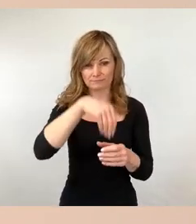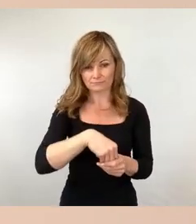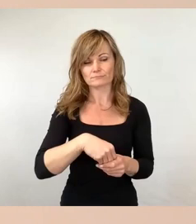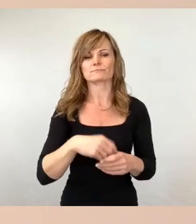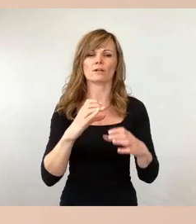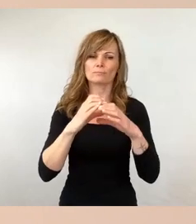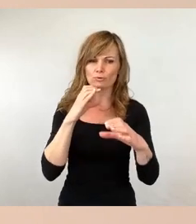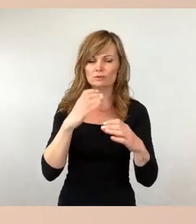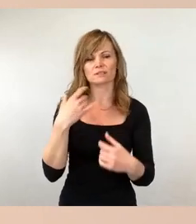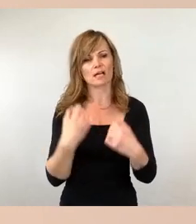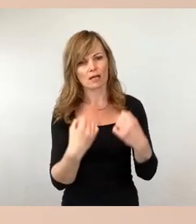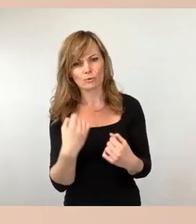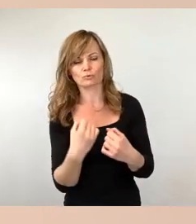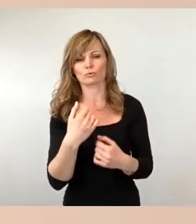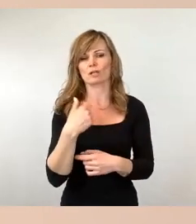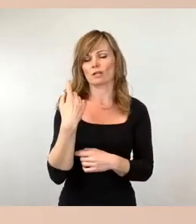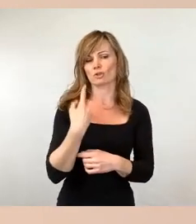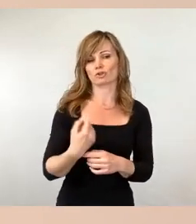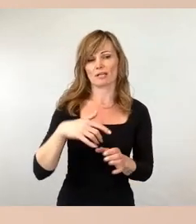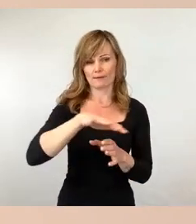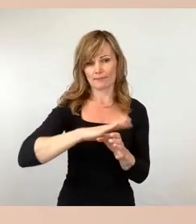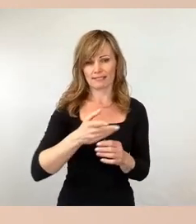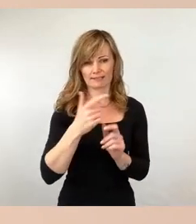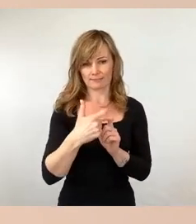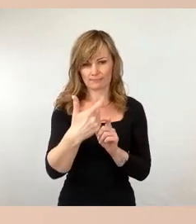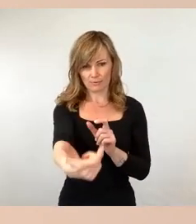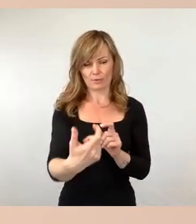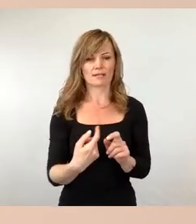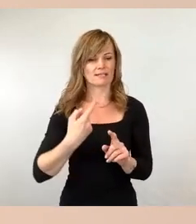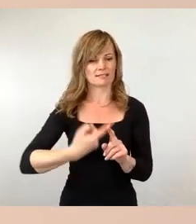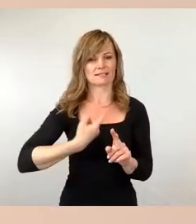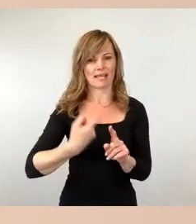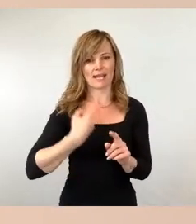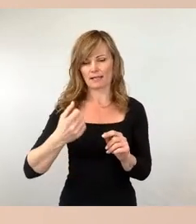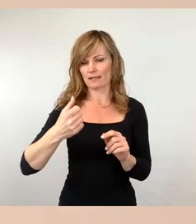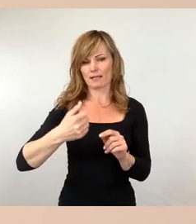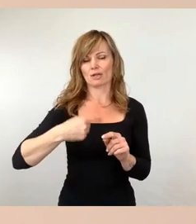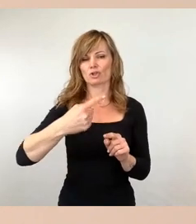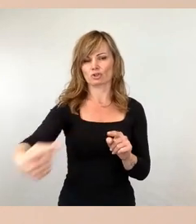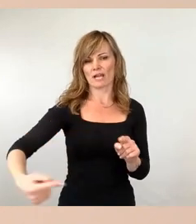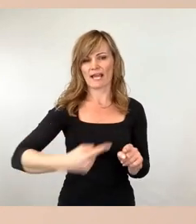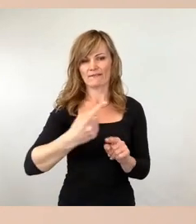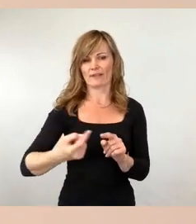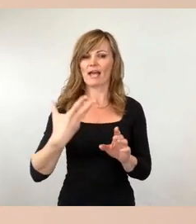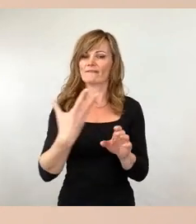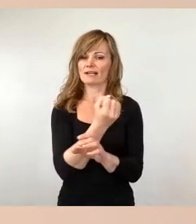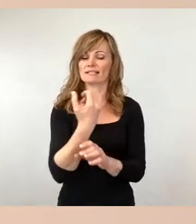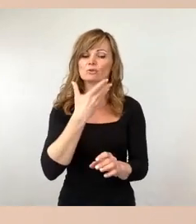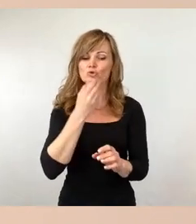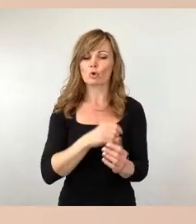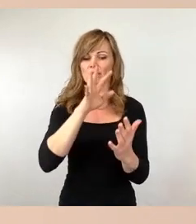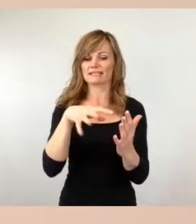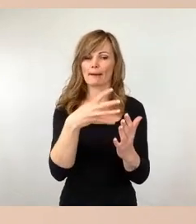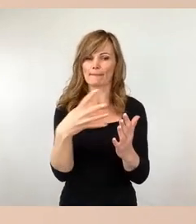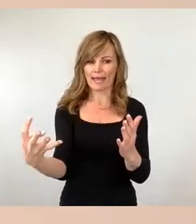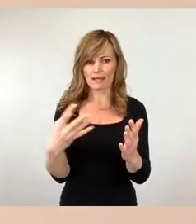Richtung Schillerplatz auf der Brücke über eine C-Streife erfasst. Da habe ich eine schöne Tabelle, die würde ich Ihnen jetzt einfach in der Hand drücken und darauf verzichten, die zu